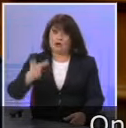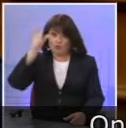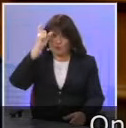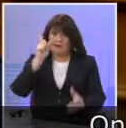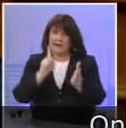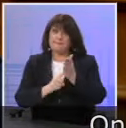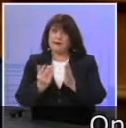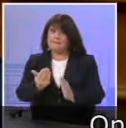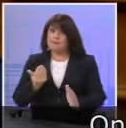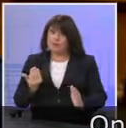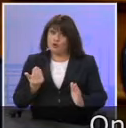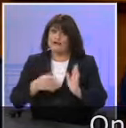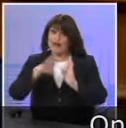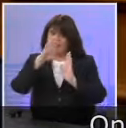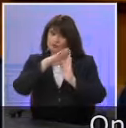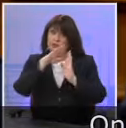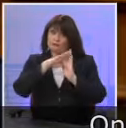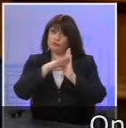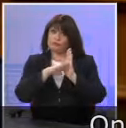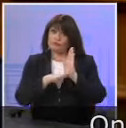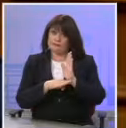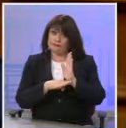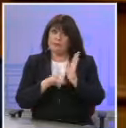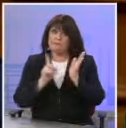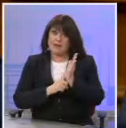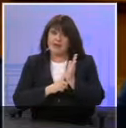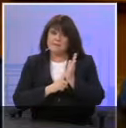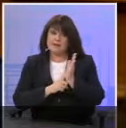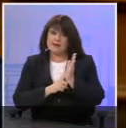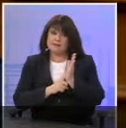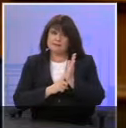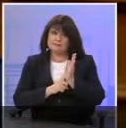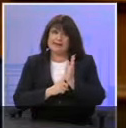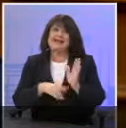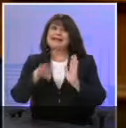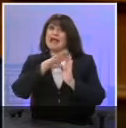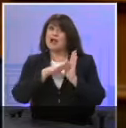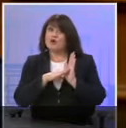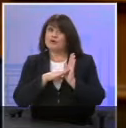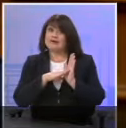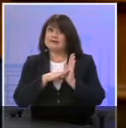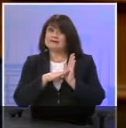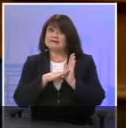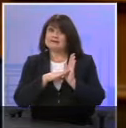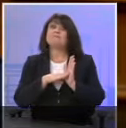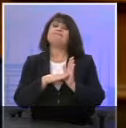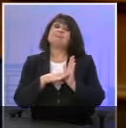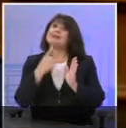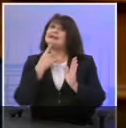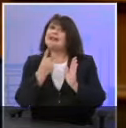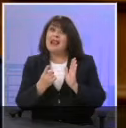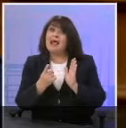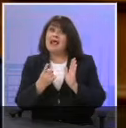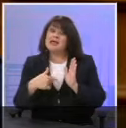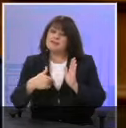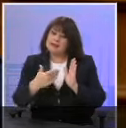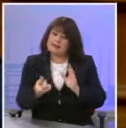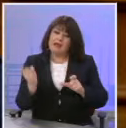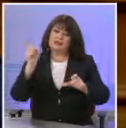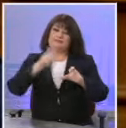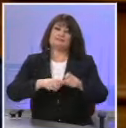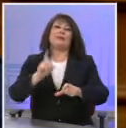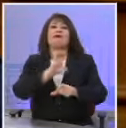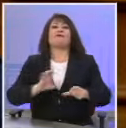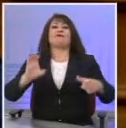θα τηρήσει τις προϋποθέσεις εκείνες, τις κανόνες εκείνους που ορίζει η ενταξιακή διαδικασία.